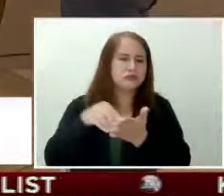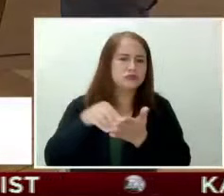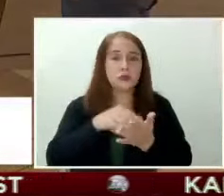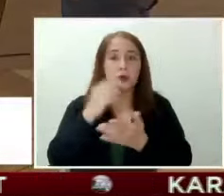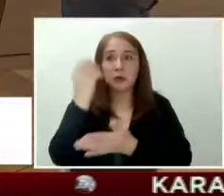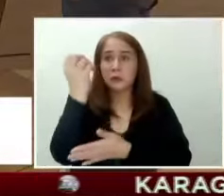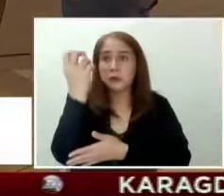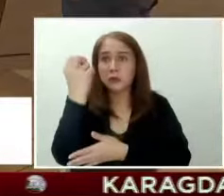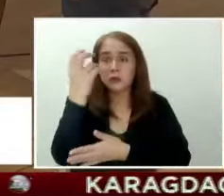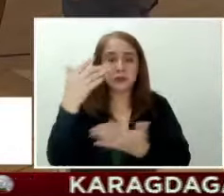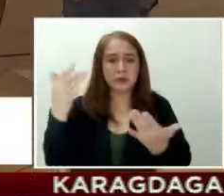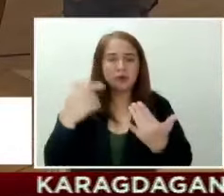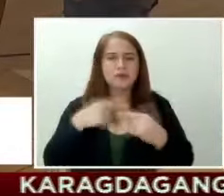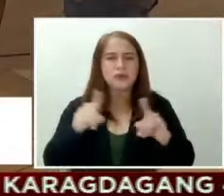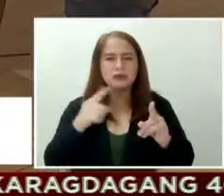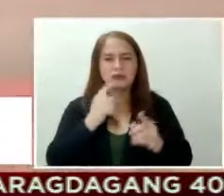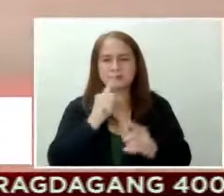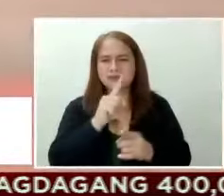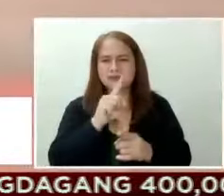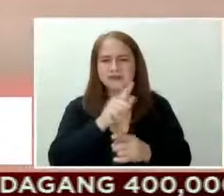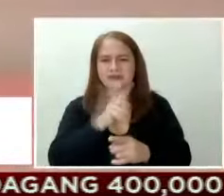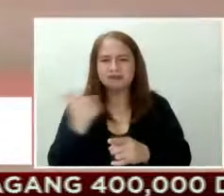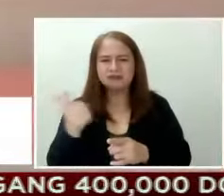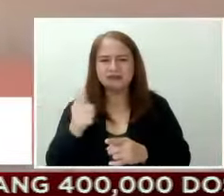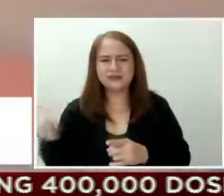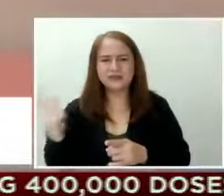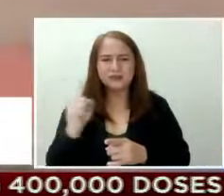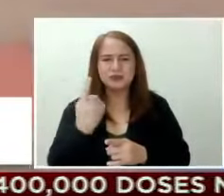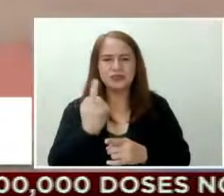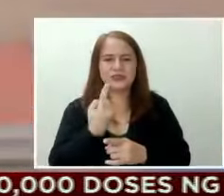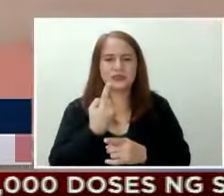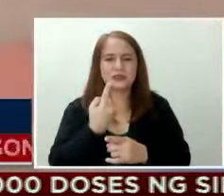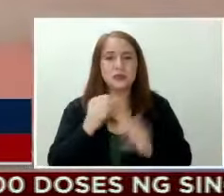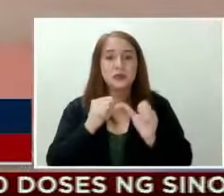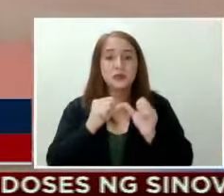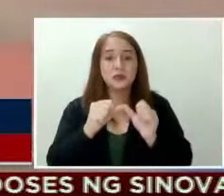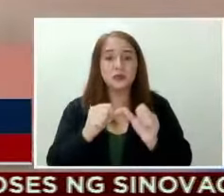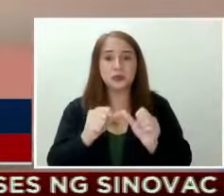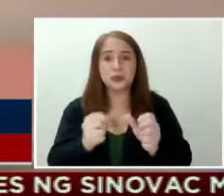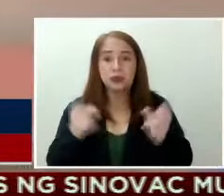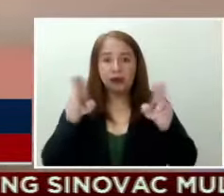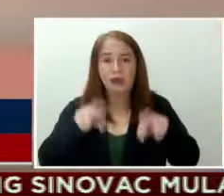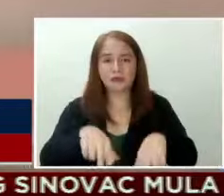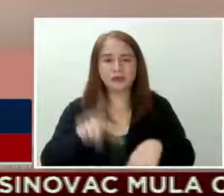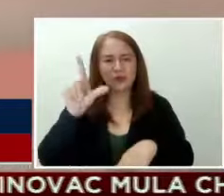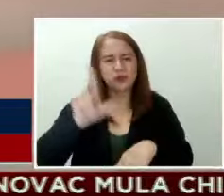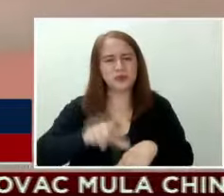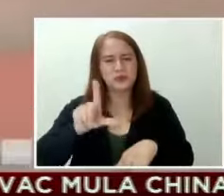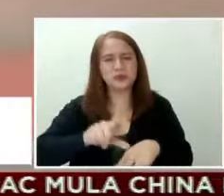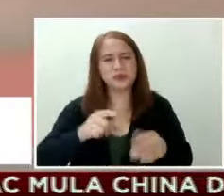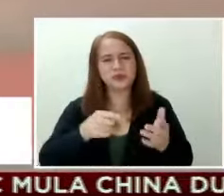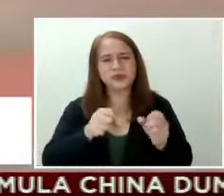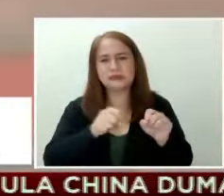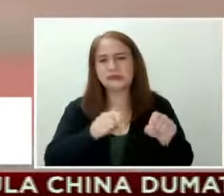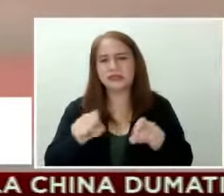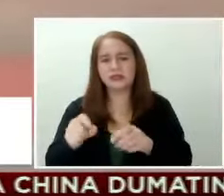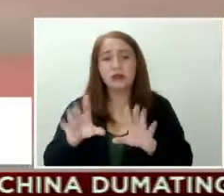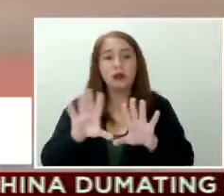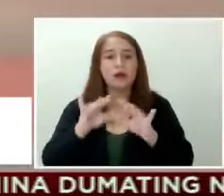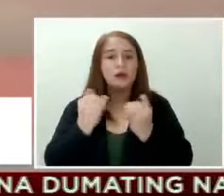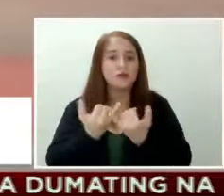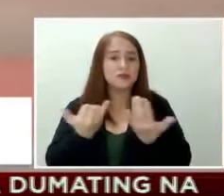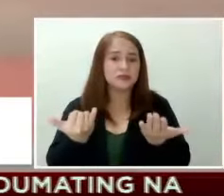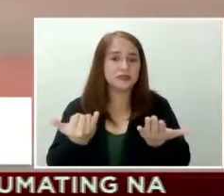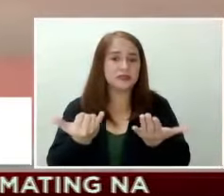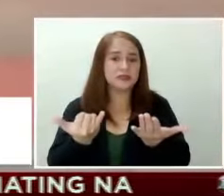pero ngayon, paisa-isa lang ang customer. Pag tuloy-tuloy po na ganyan itong mabawa yung benta, syempre po, yung company namin, pag gano'n po